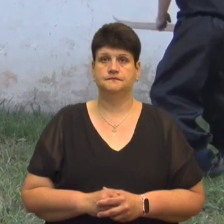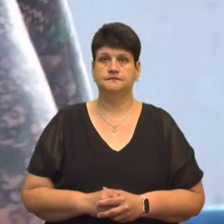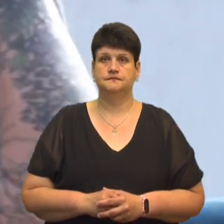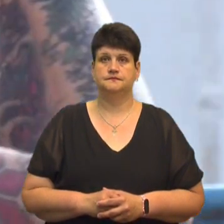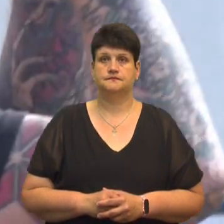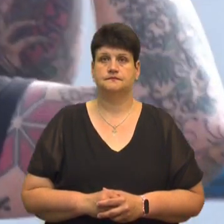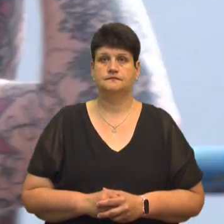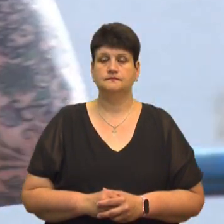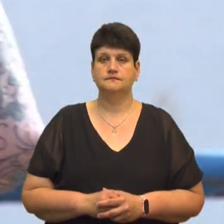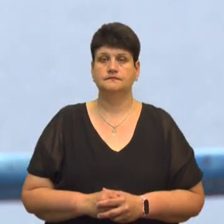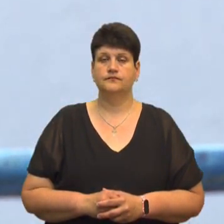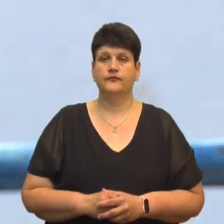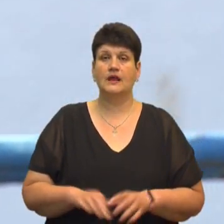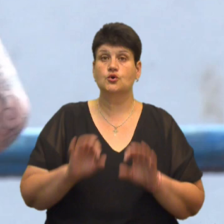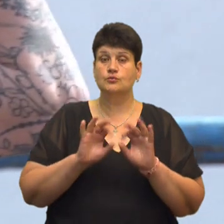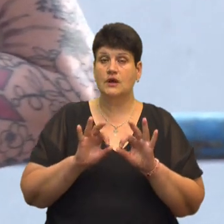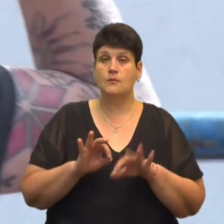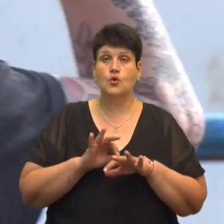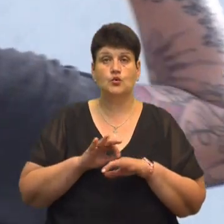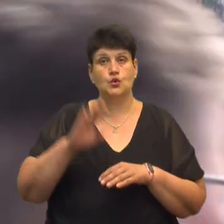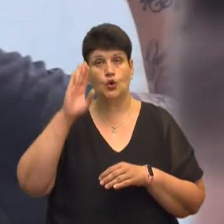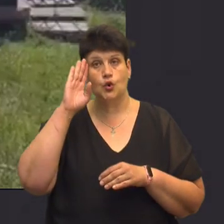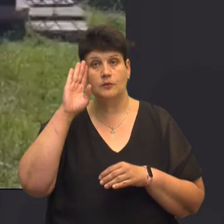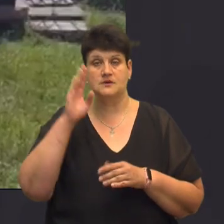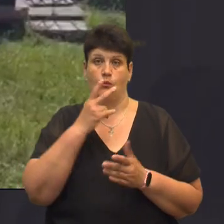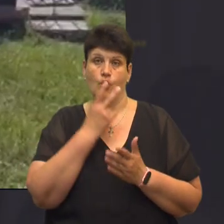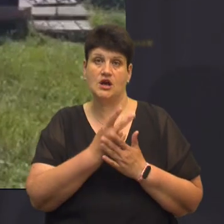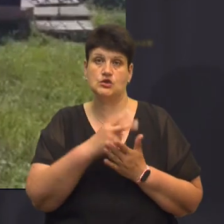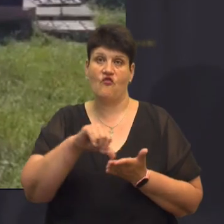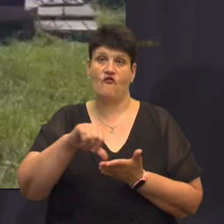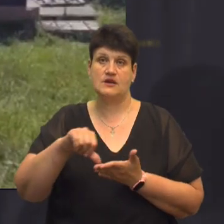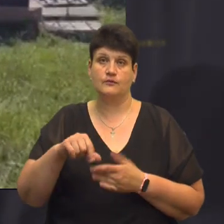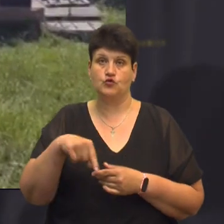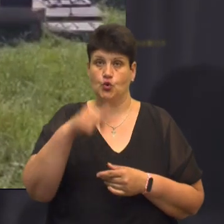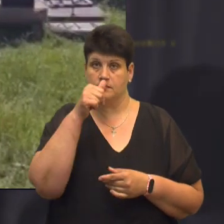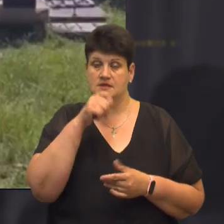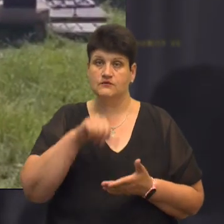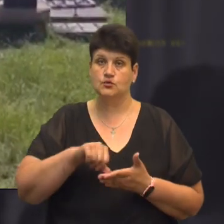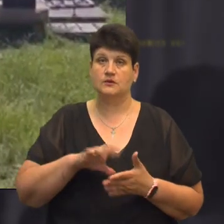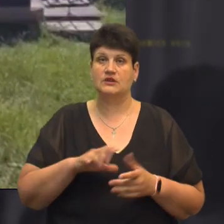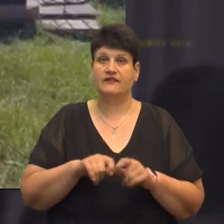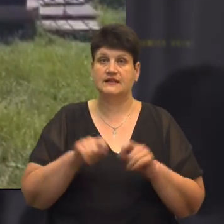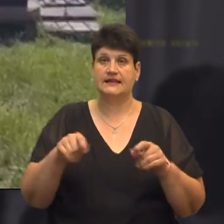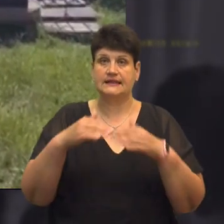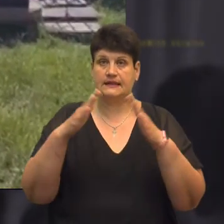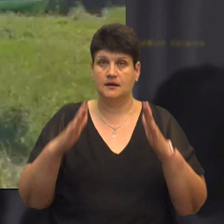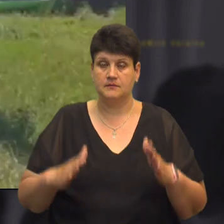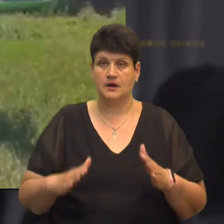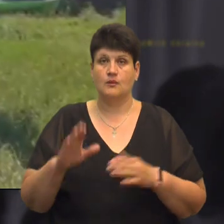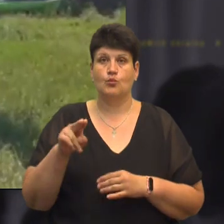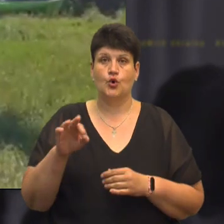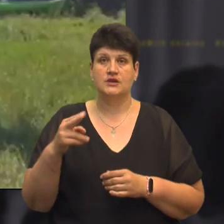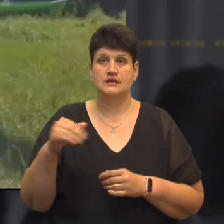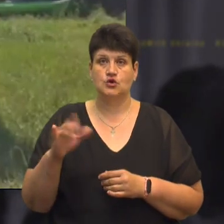Влад Розповідає, проводить з хлопцями показові виступи. Цього місяця виступали на відкритті табору «Подільська-Волинська Січ».